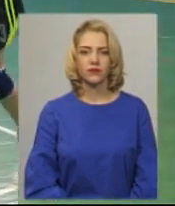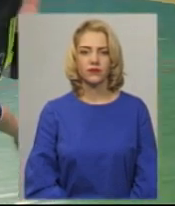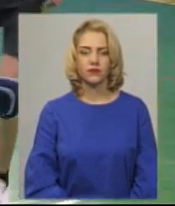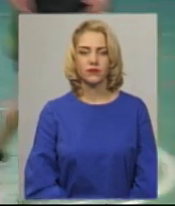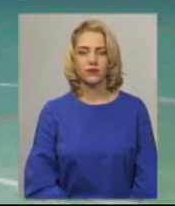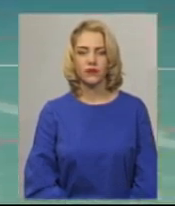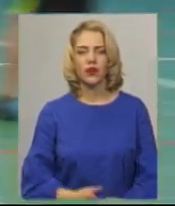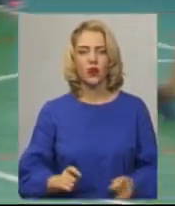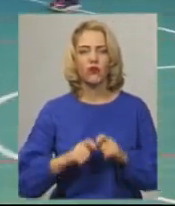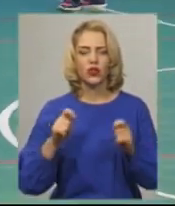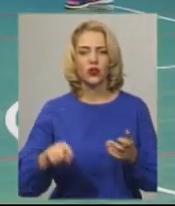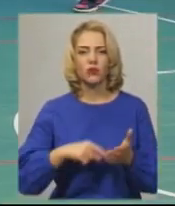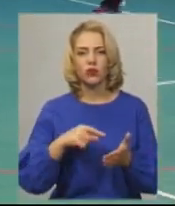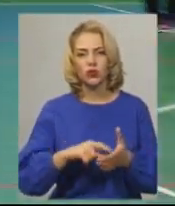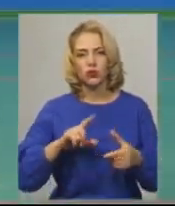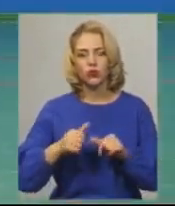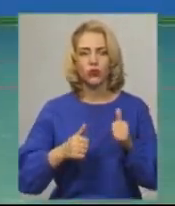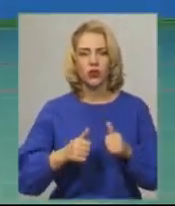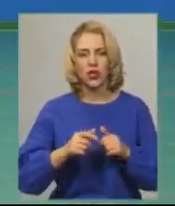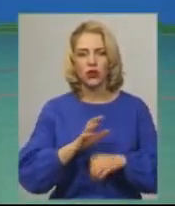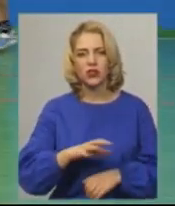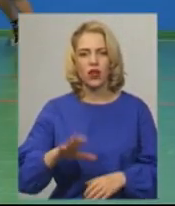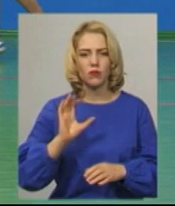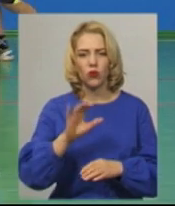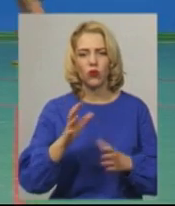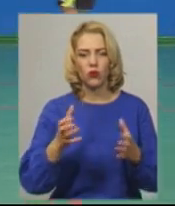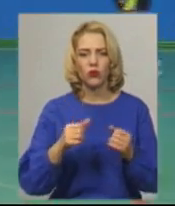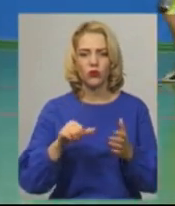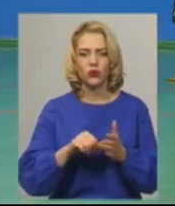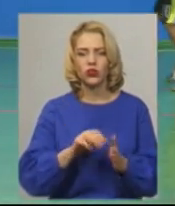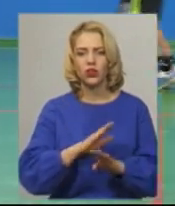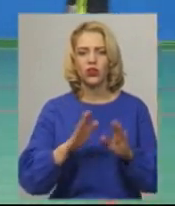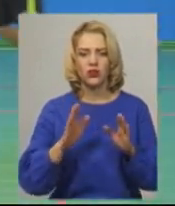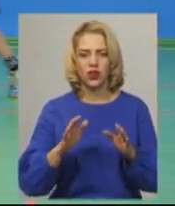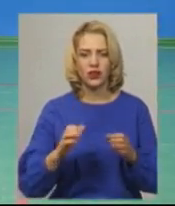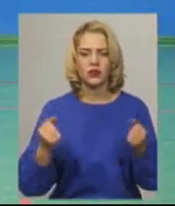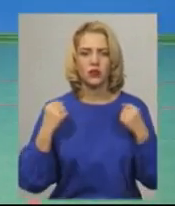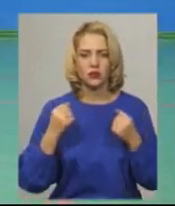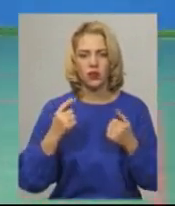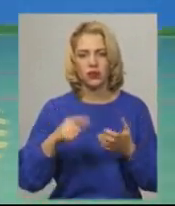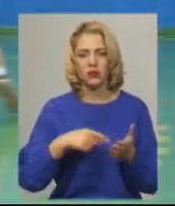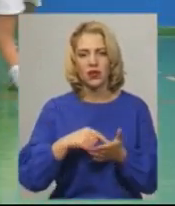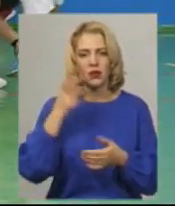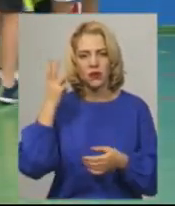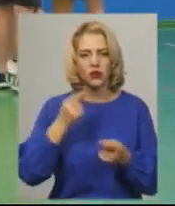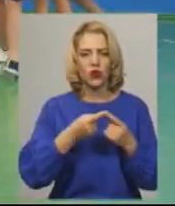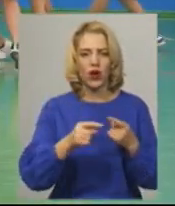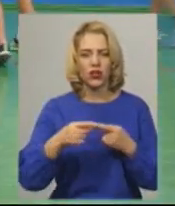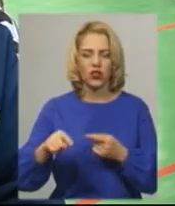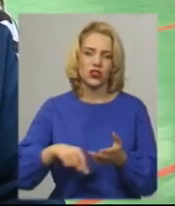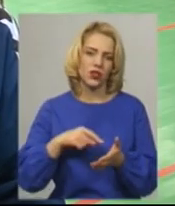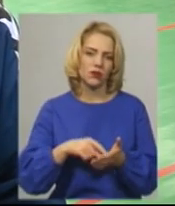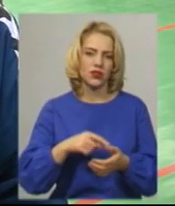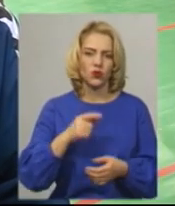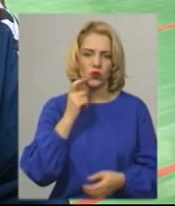У відкритому міському турнірі з гандболу беруть участь спортсмени не тільки Смельницького, але й інших міст України. Розпадає говниська квитара змагань Ганна